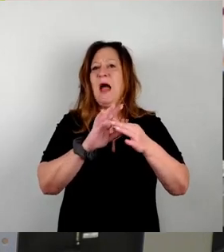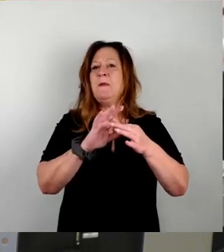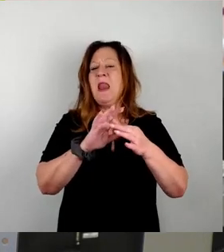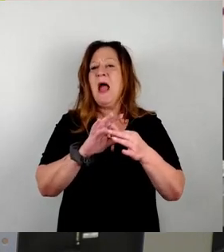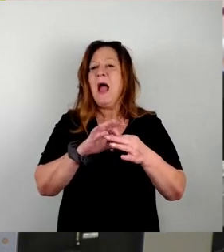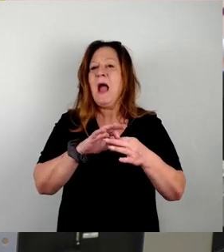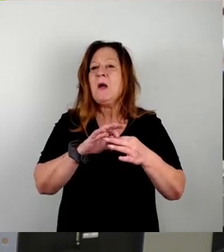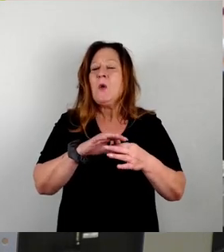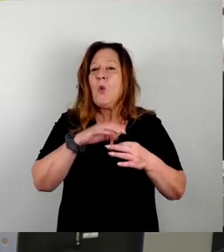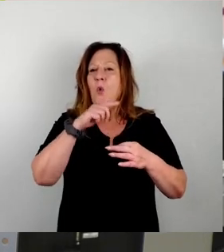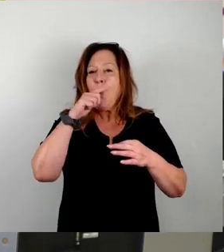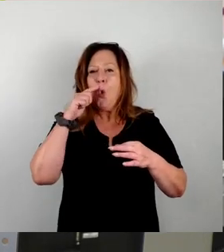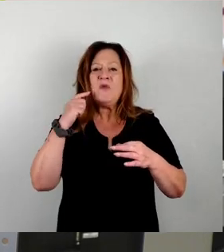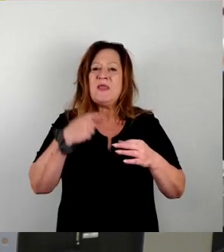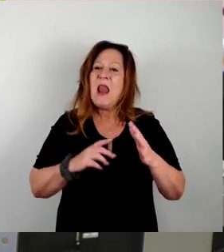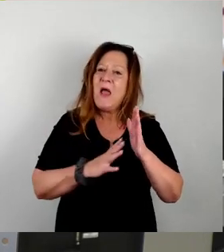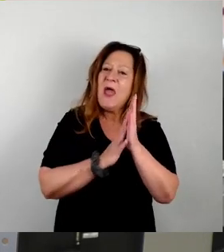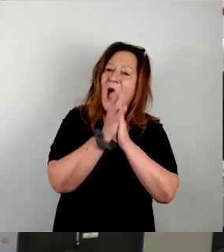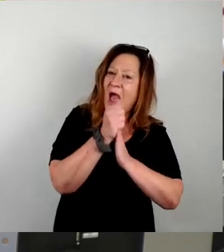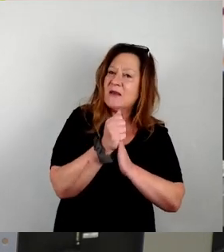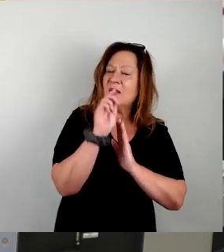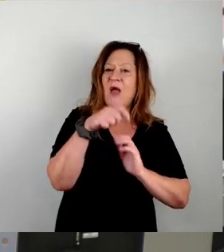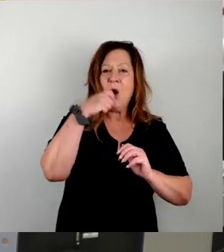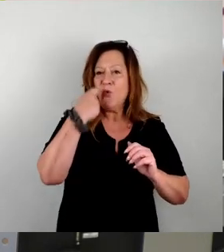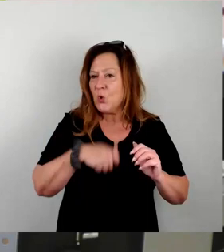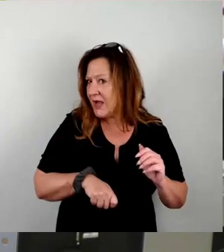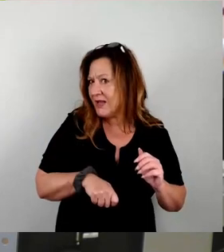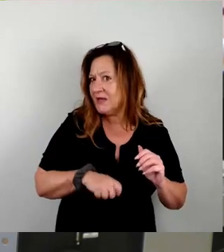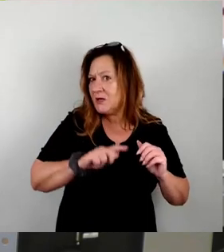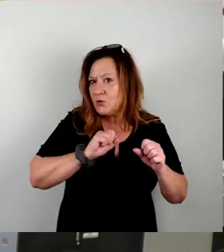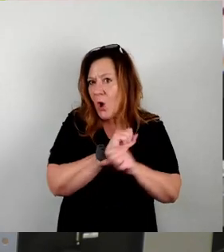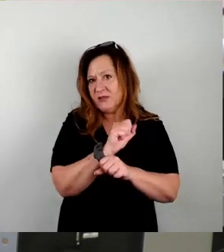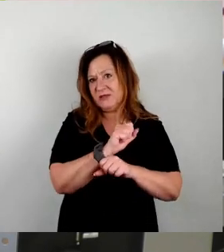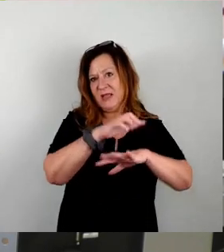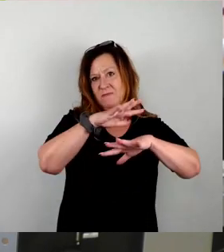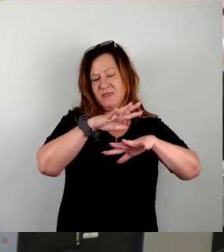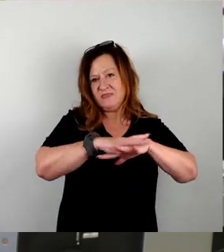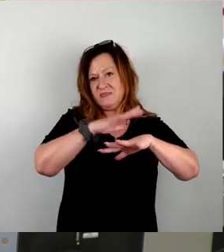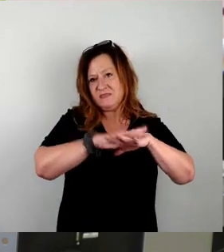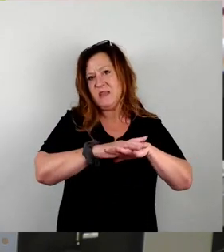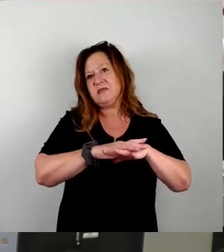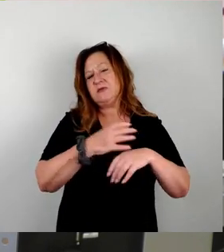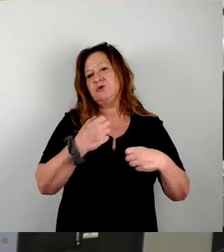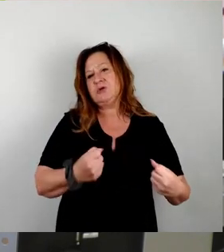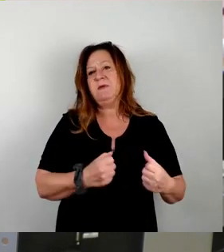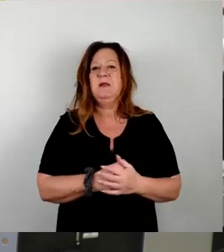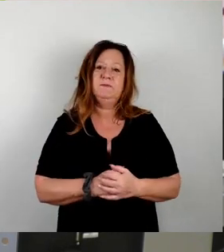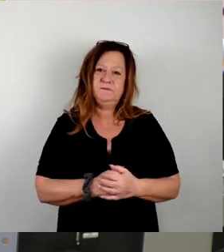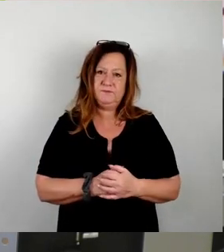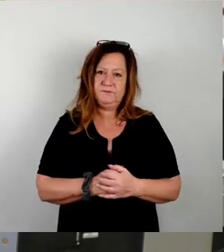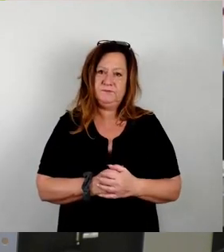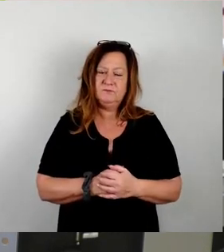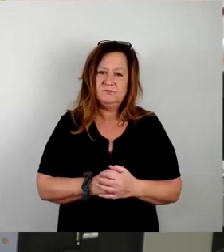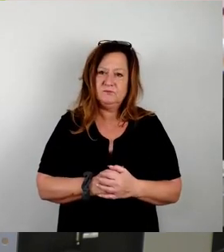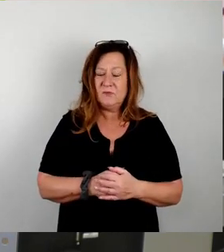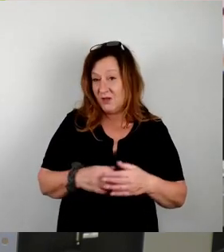Die vorhin von mir genannten Gründe für Stromausfälle sind, liegen auch oder sind auch Ursache oder